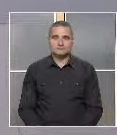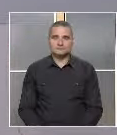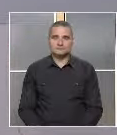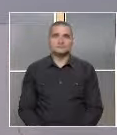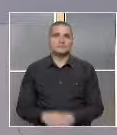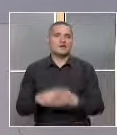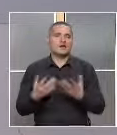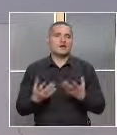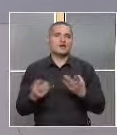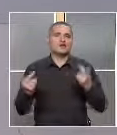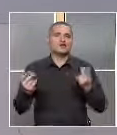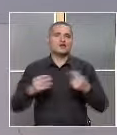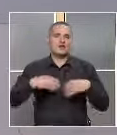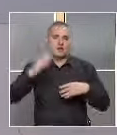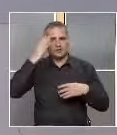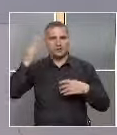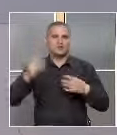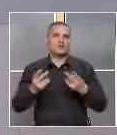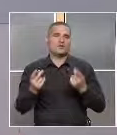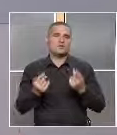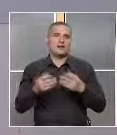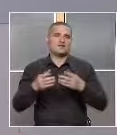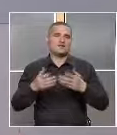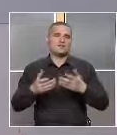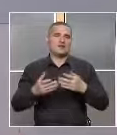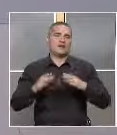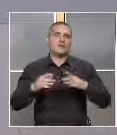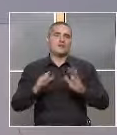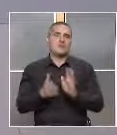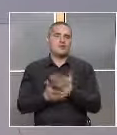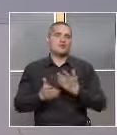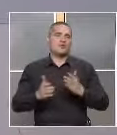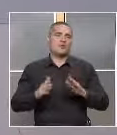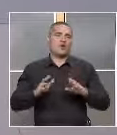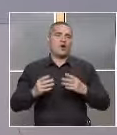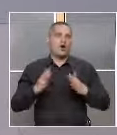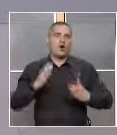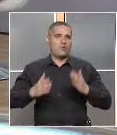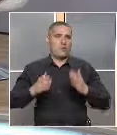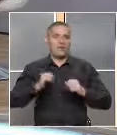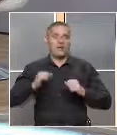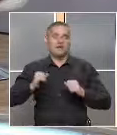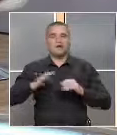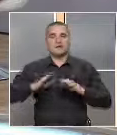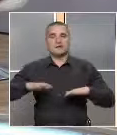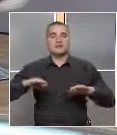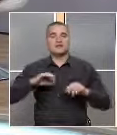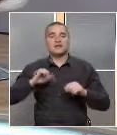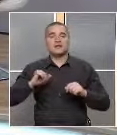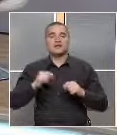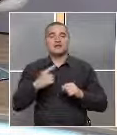Какви сюжети най-често разигравате при игрите между роботите и между децата? И защо?